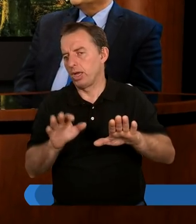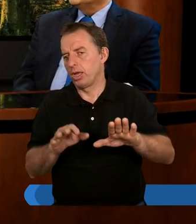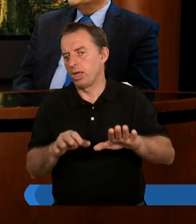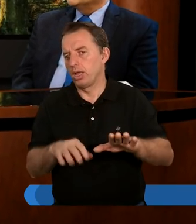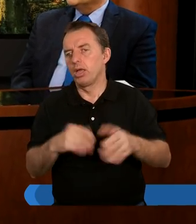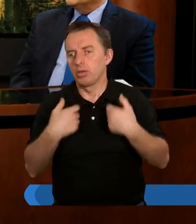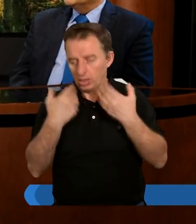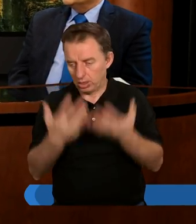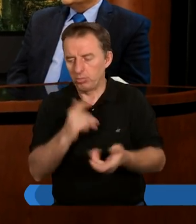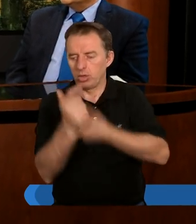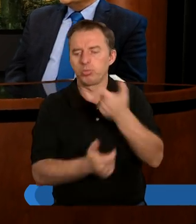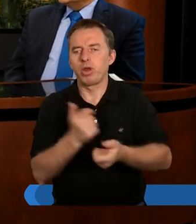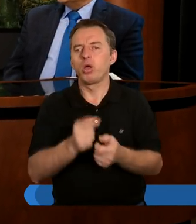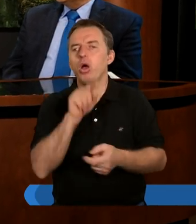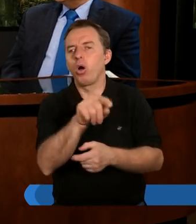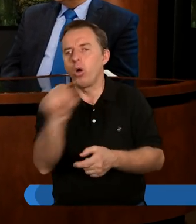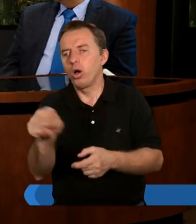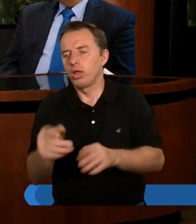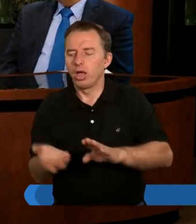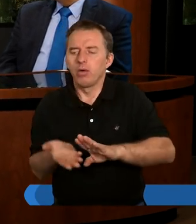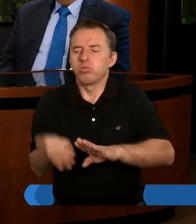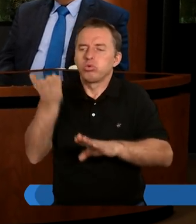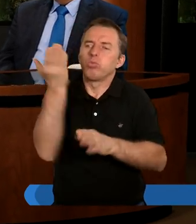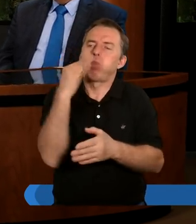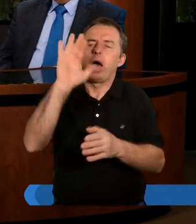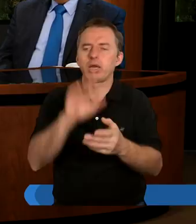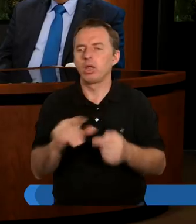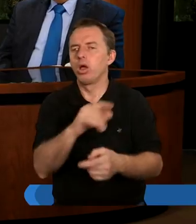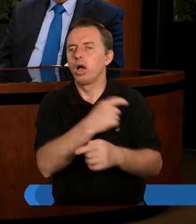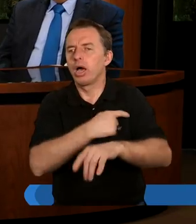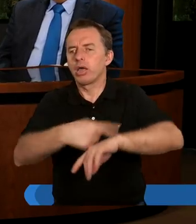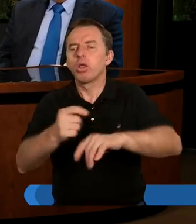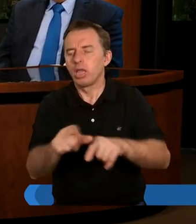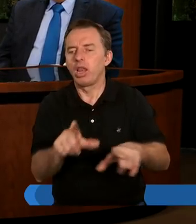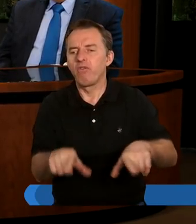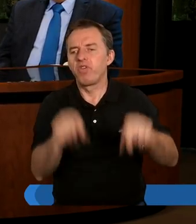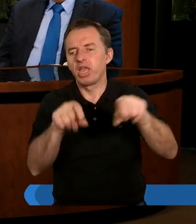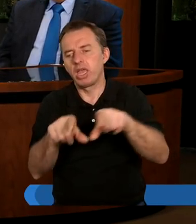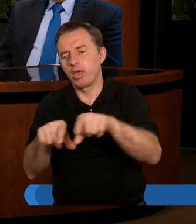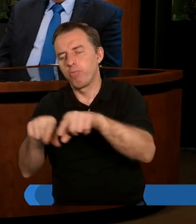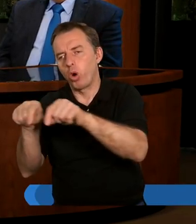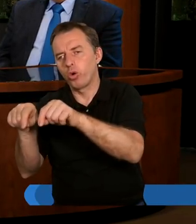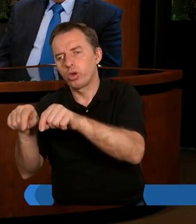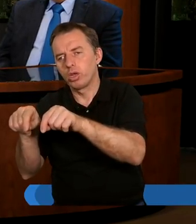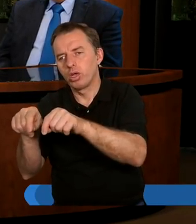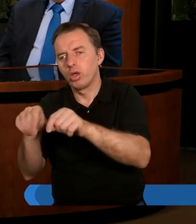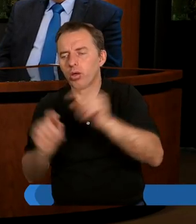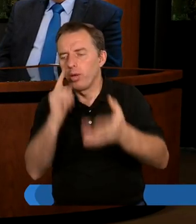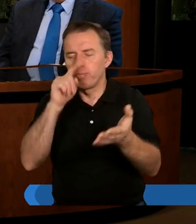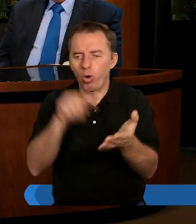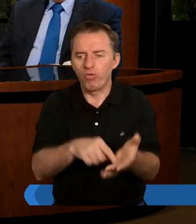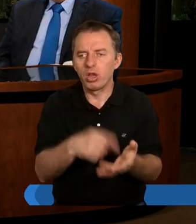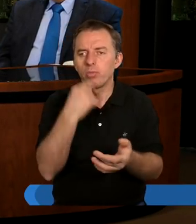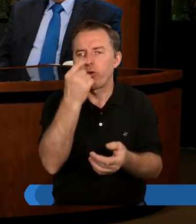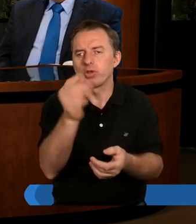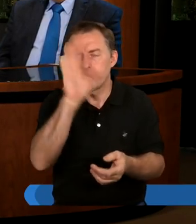chcemy sprawiać, żeby one urastały coraz bardziej. Więc ten wybór i może czasami nawet